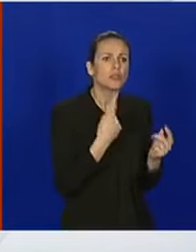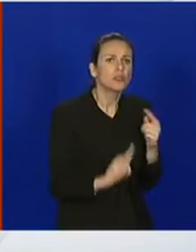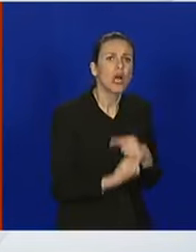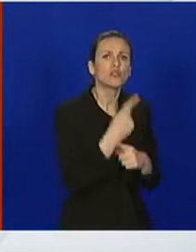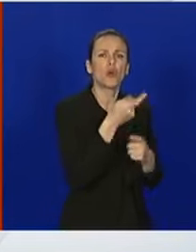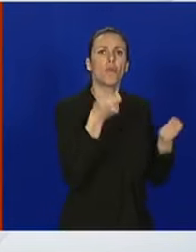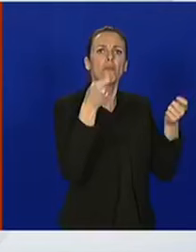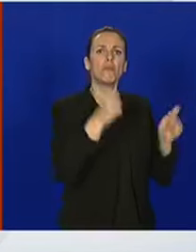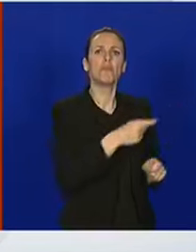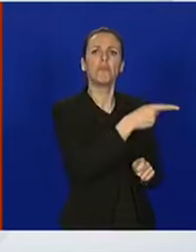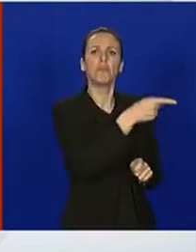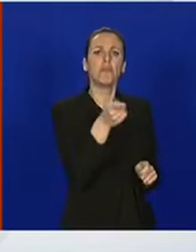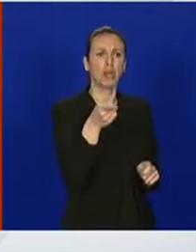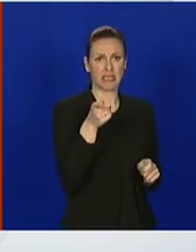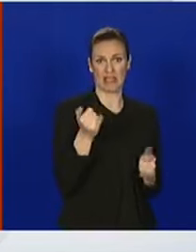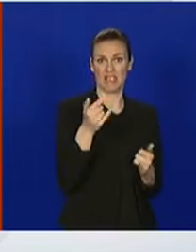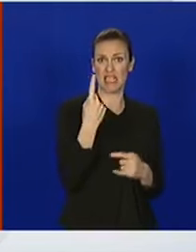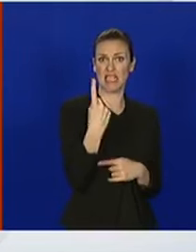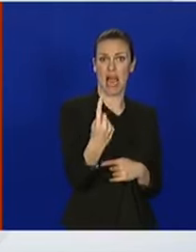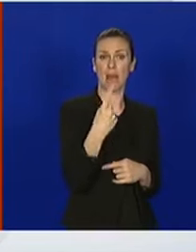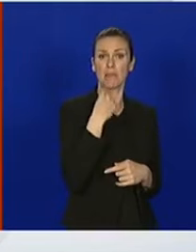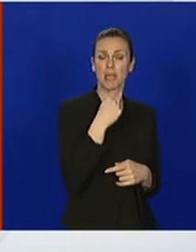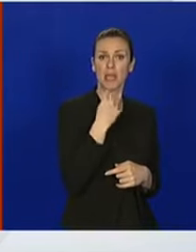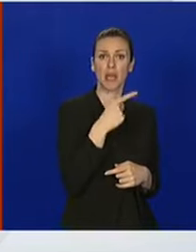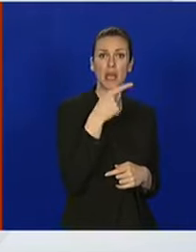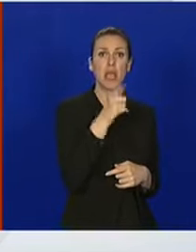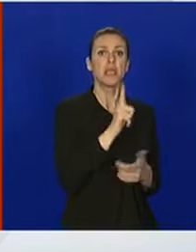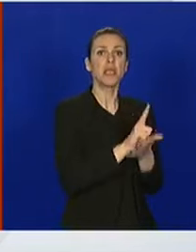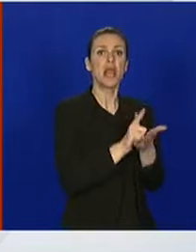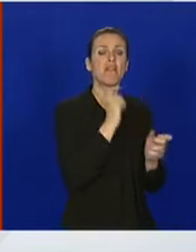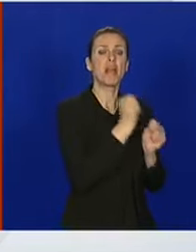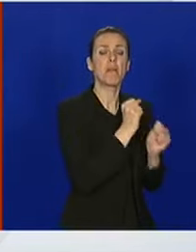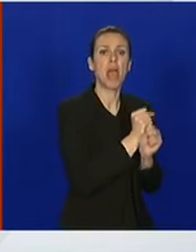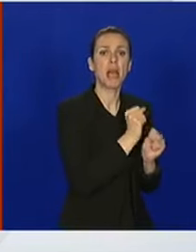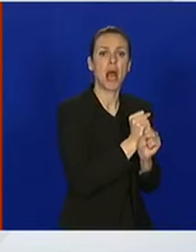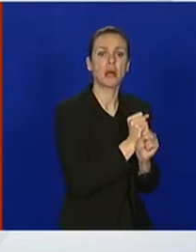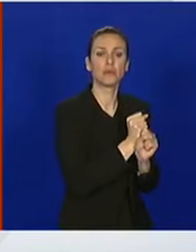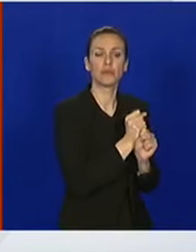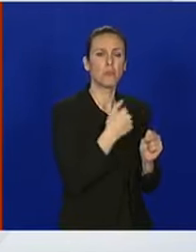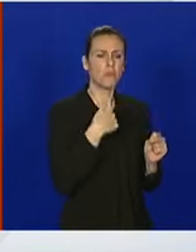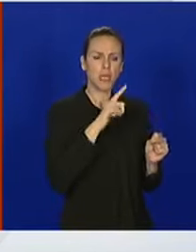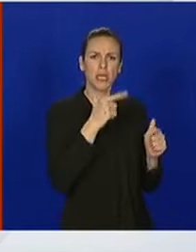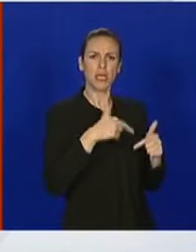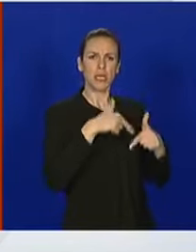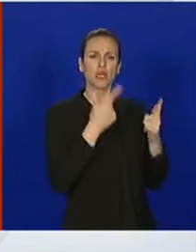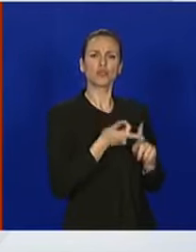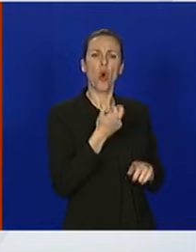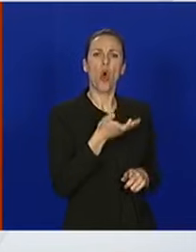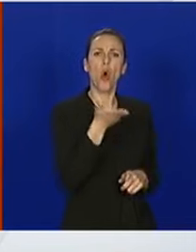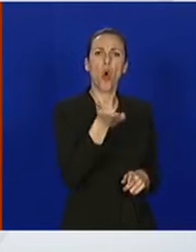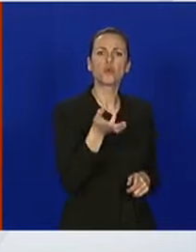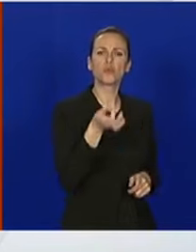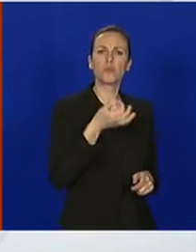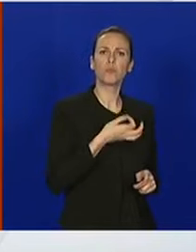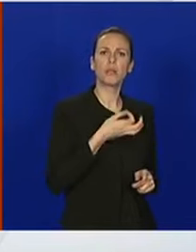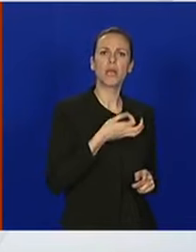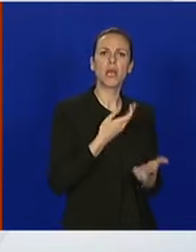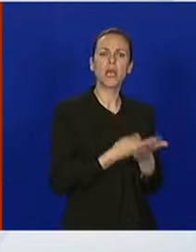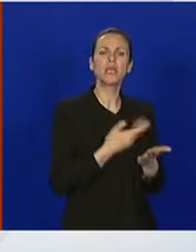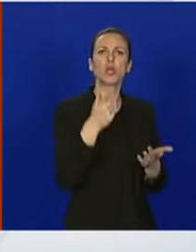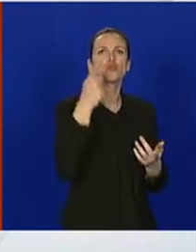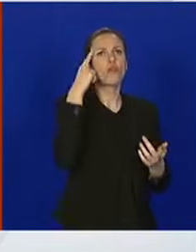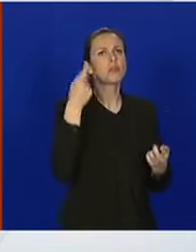zaključak koji ste sad sami izrekli da se nije na vrijeme postupalo. To mi, dakle, nije jasno otkud je utemeljenje takvog